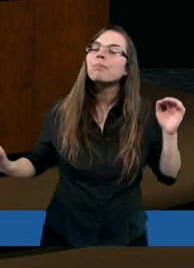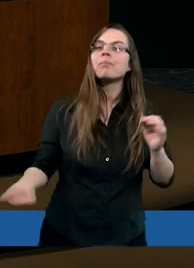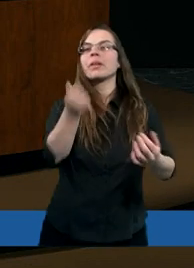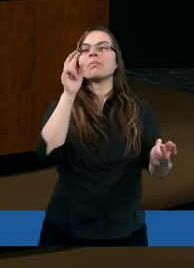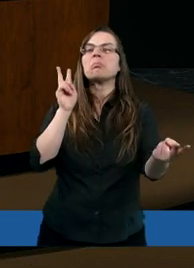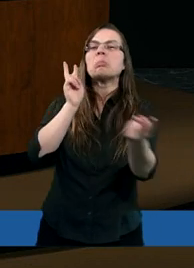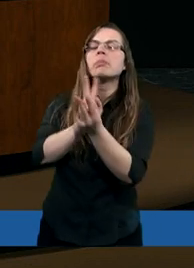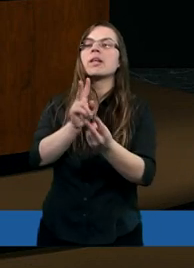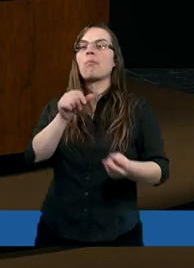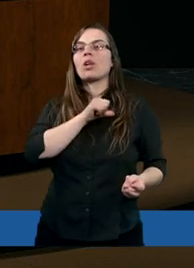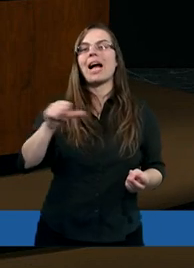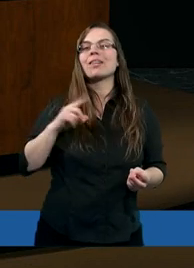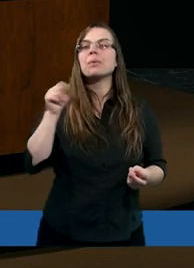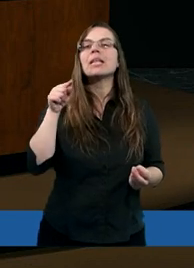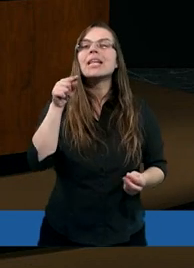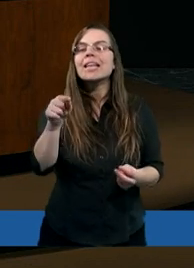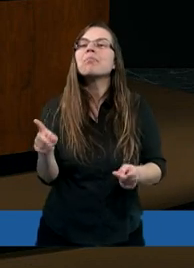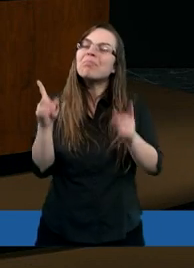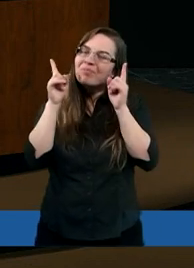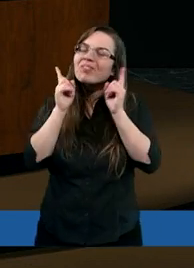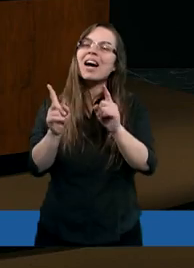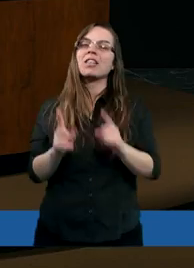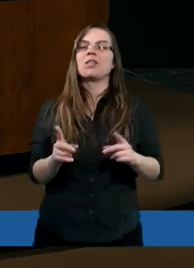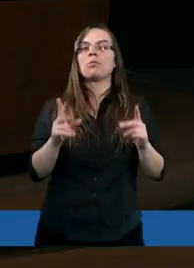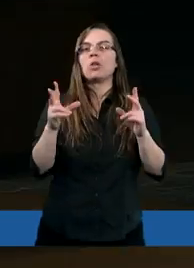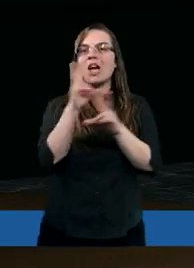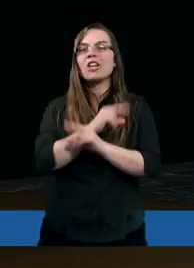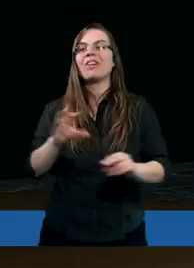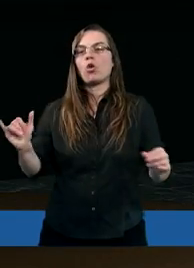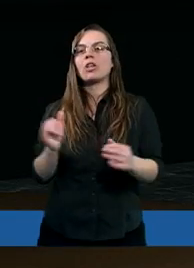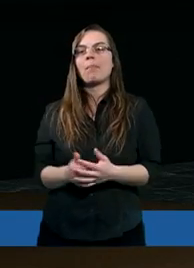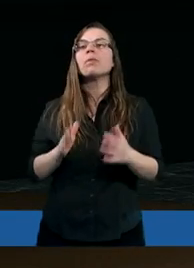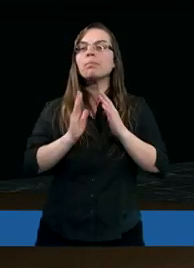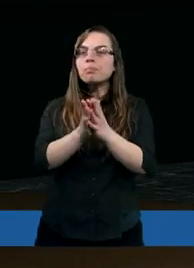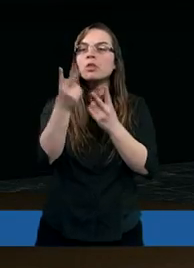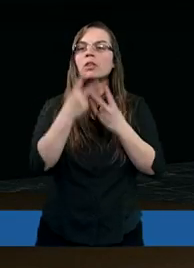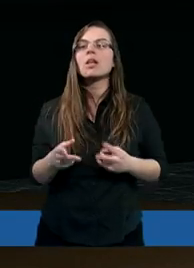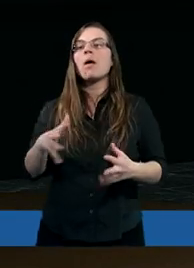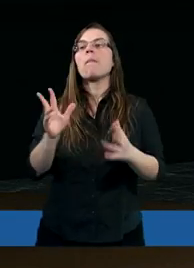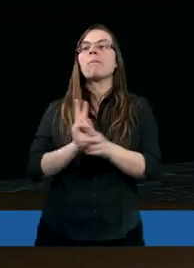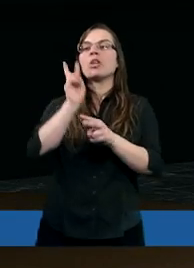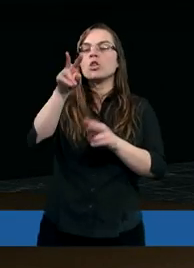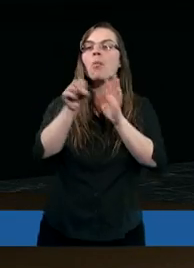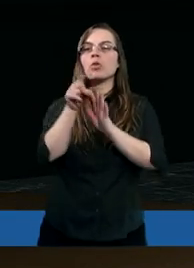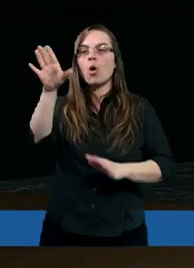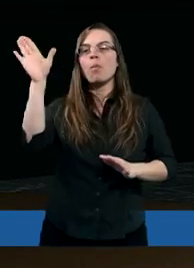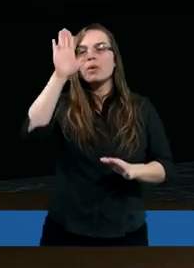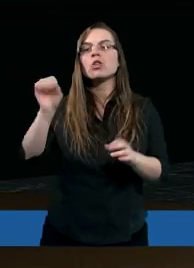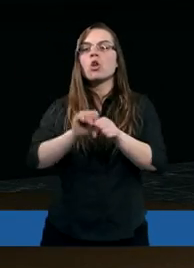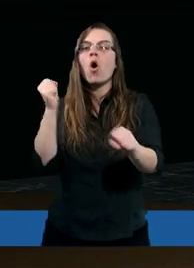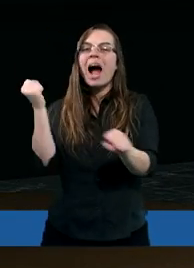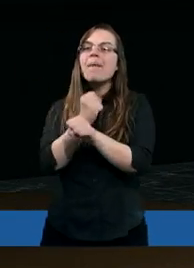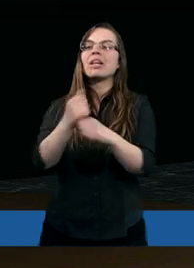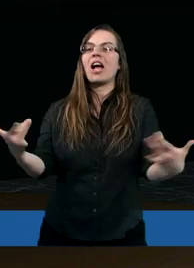raz zetknęliśmy się z tymi rzeczywistościami. Małgosiu, proszę. Przystąpcie do Niego, do